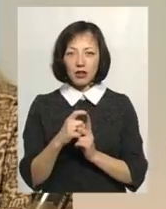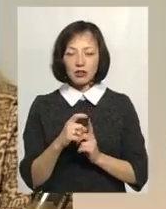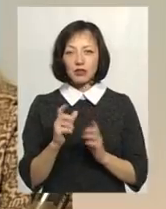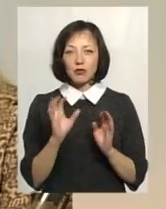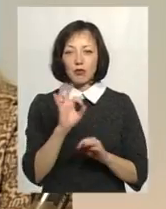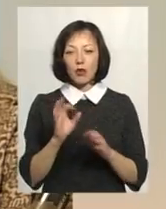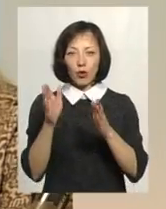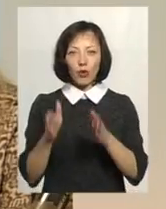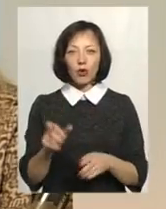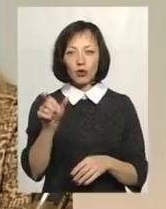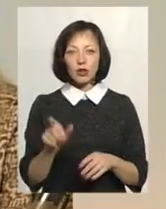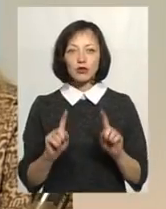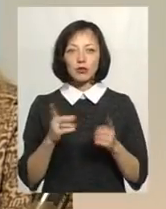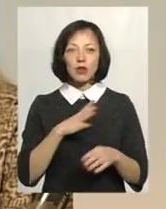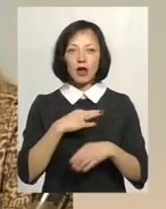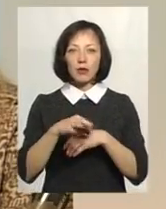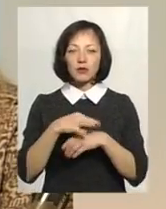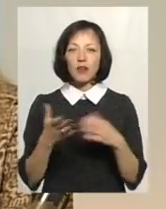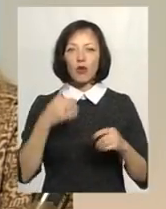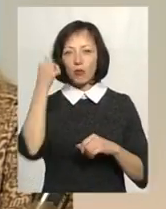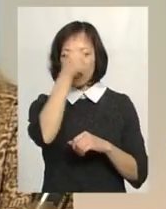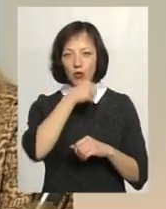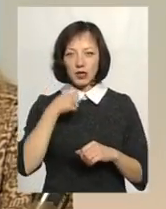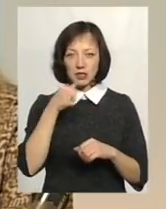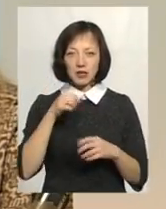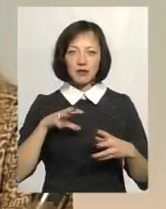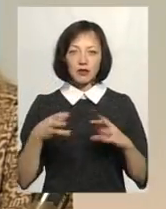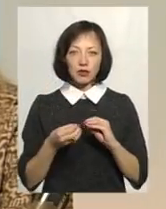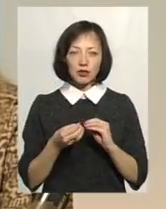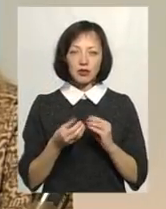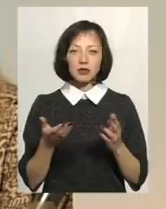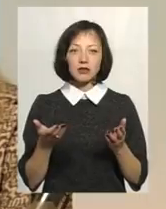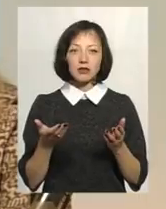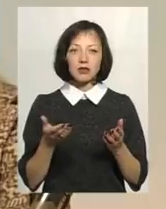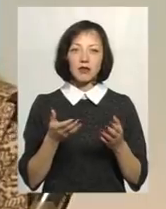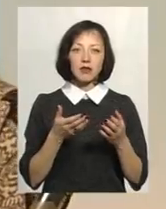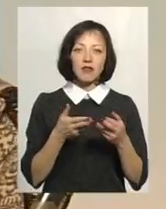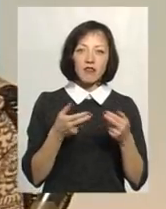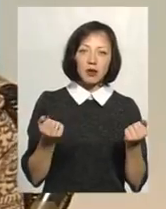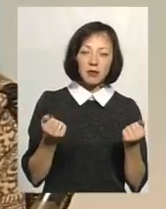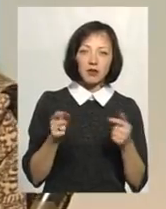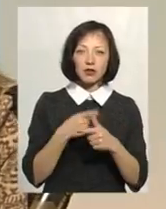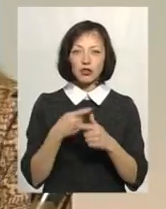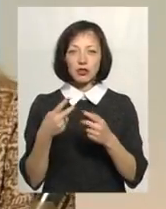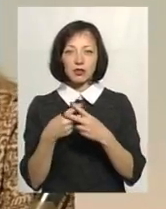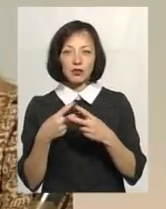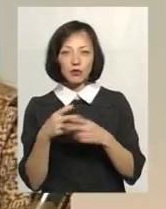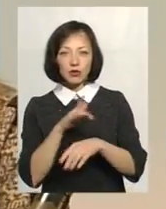буквально про цю людину, чому вона була репресована, в якому році і в результаті, чи її виправдано було, чи ні.